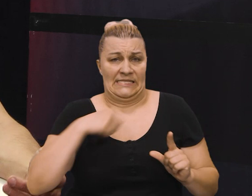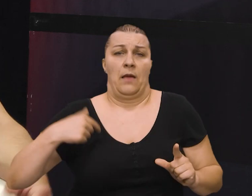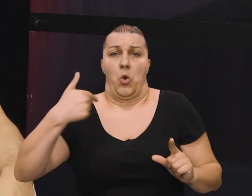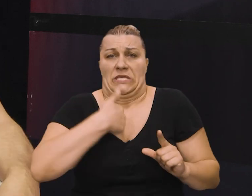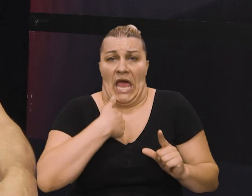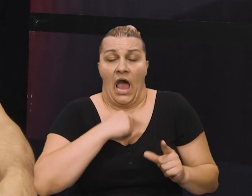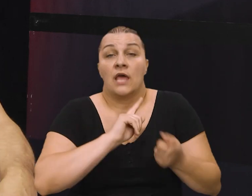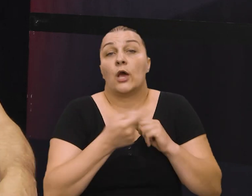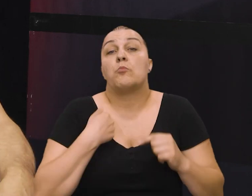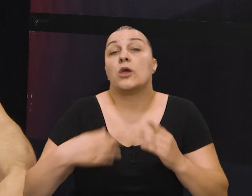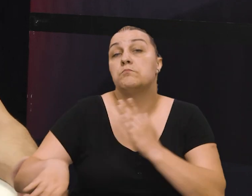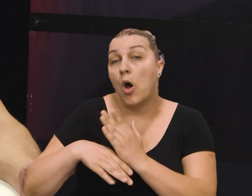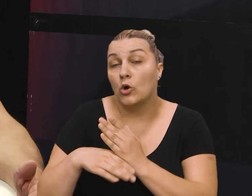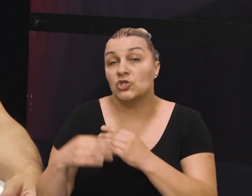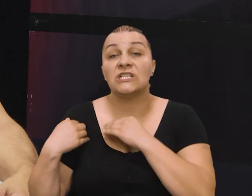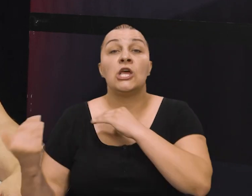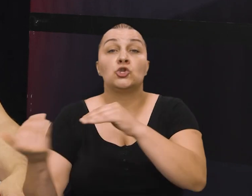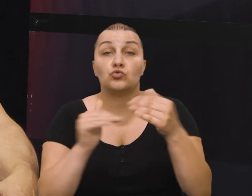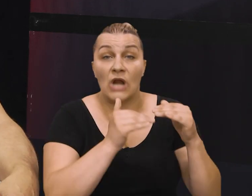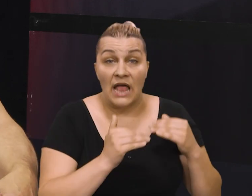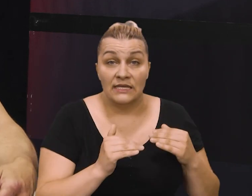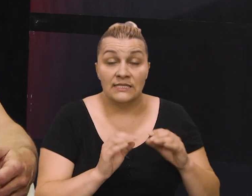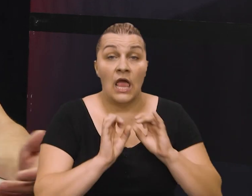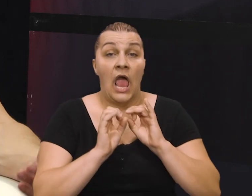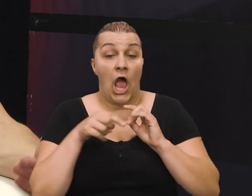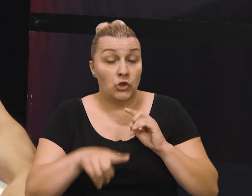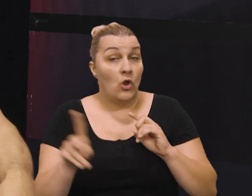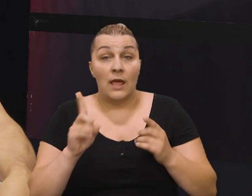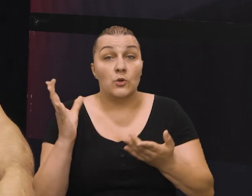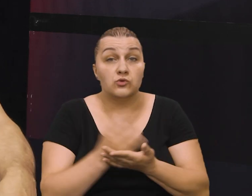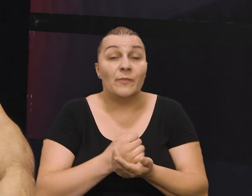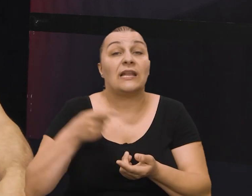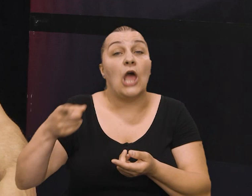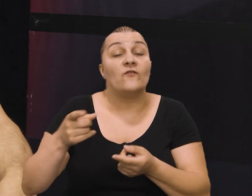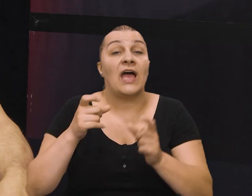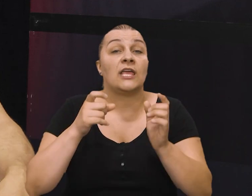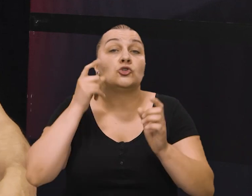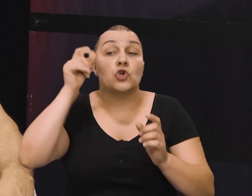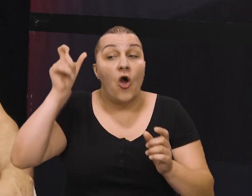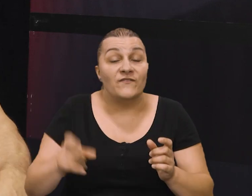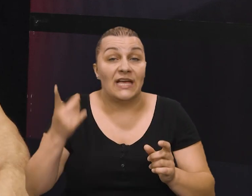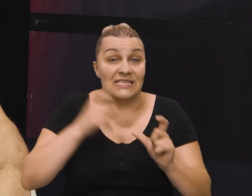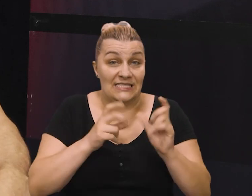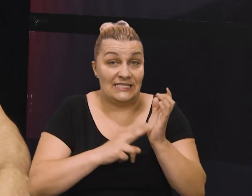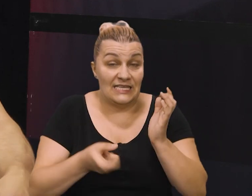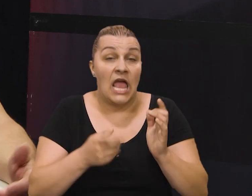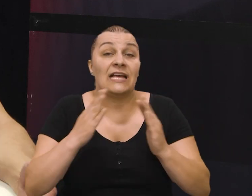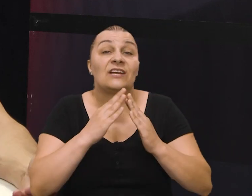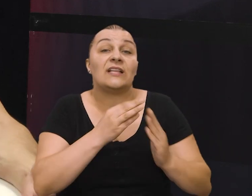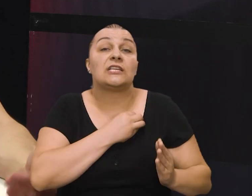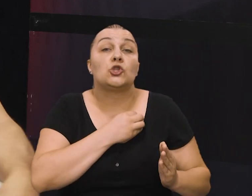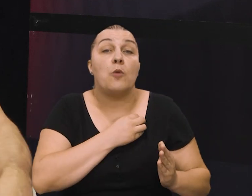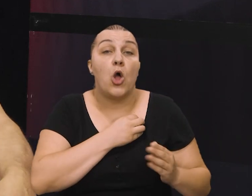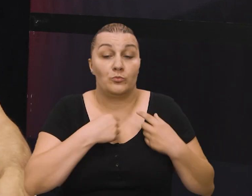napravio ja napravili su moji pomoćnici suradnici a toga ništa ne bi bilo da taj sinjski čovjek ili